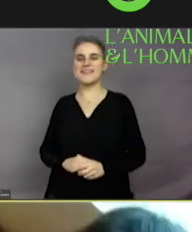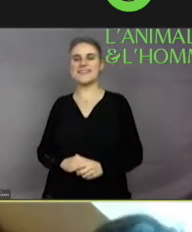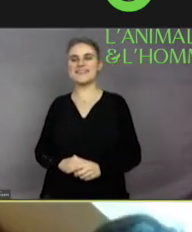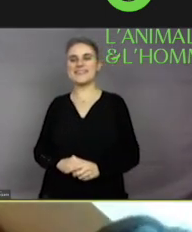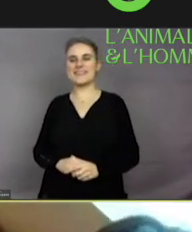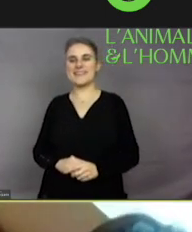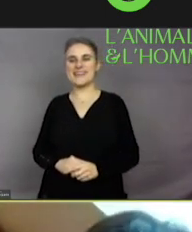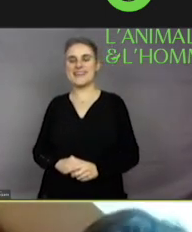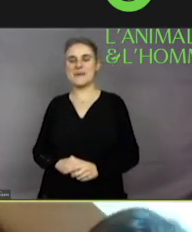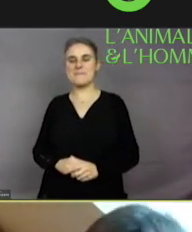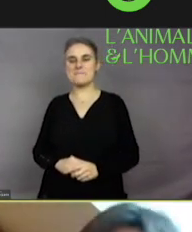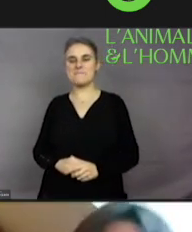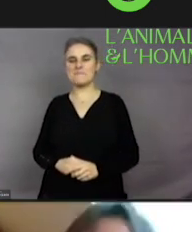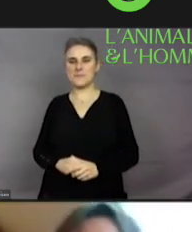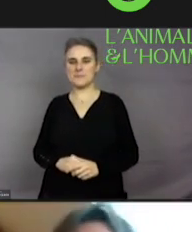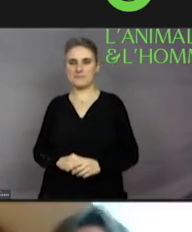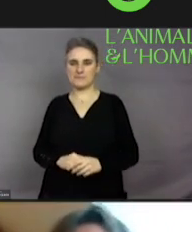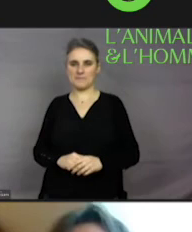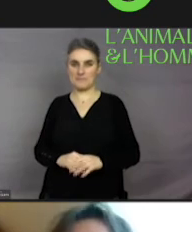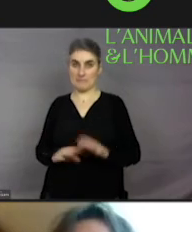Rémi me fait signe que nous n'avons que cinq minutes.